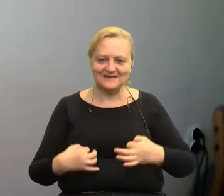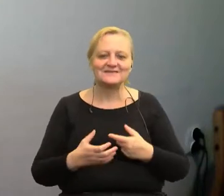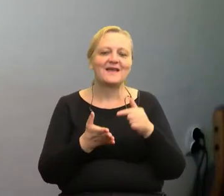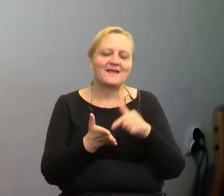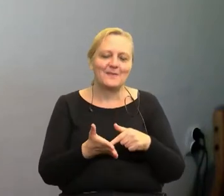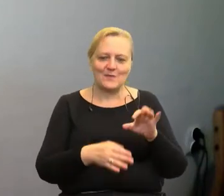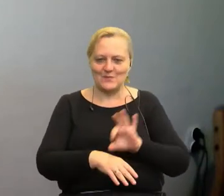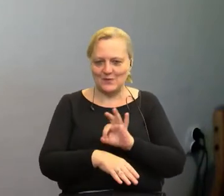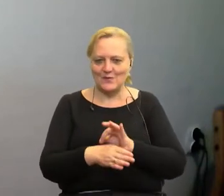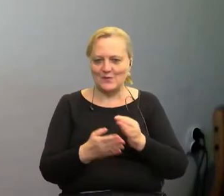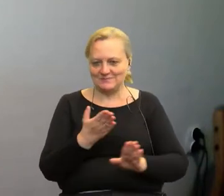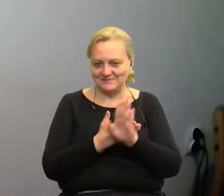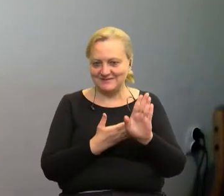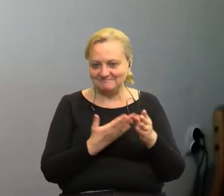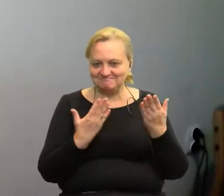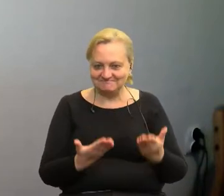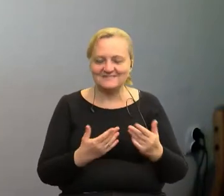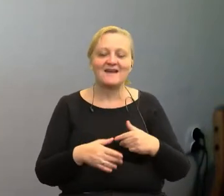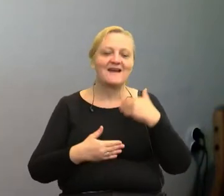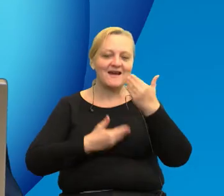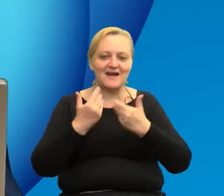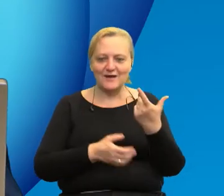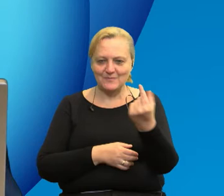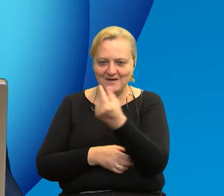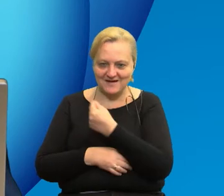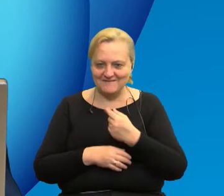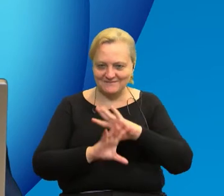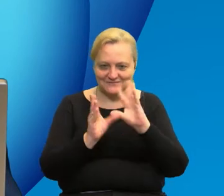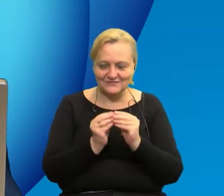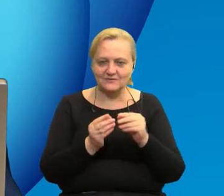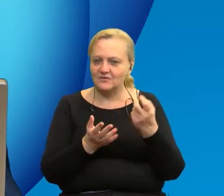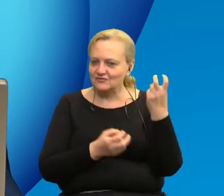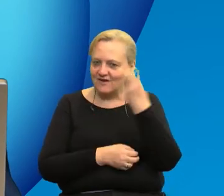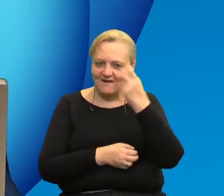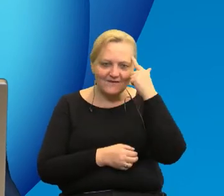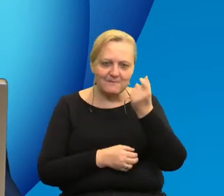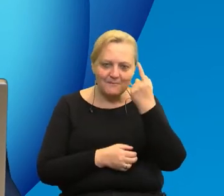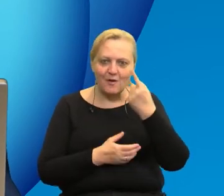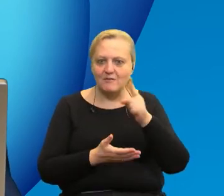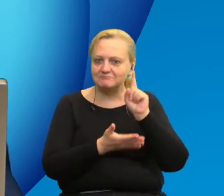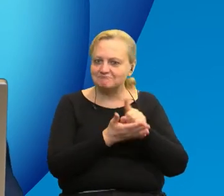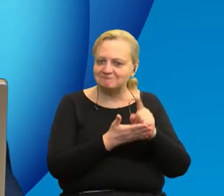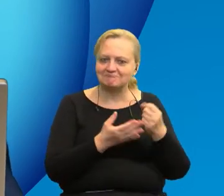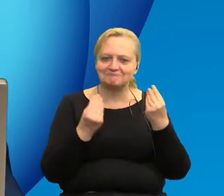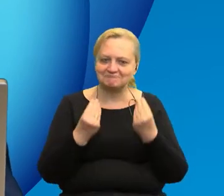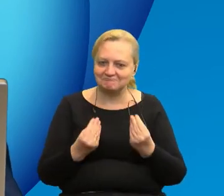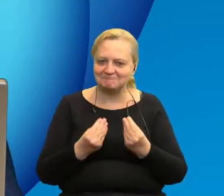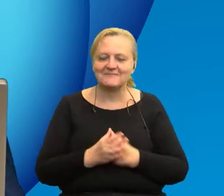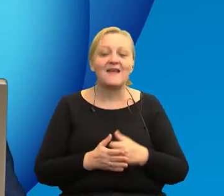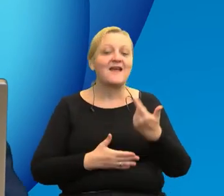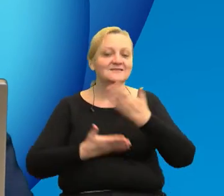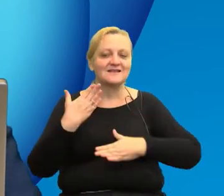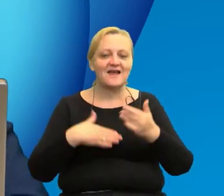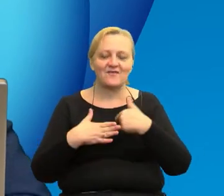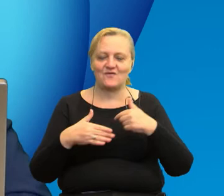prezentację projektu. Gratulujemy wszystkim partnerom tak ciekawe inicjatywy, imponujących osiągnięć i